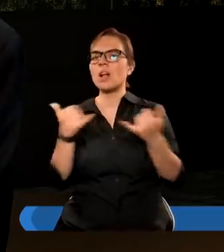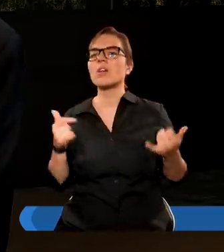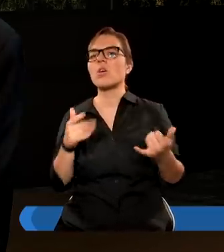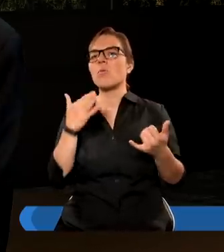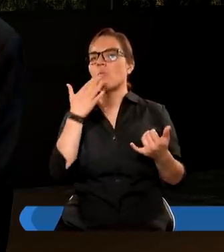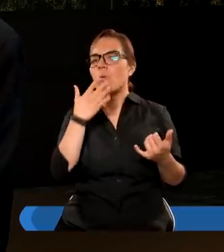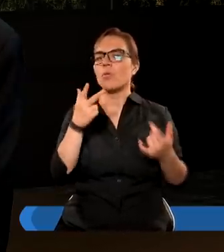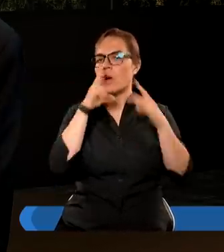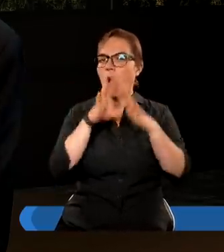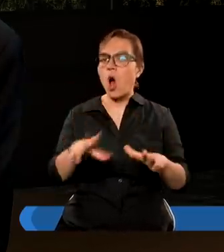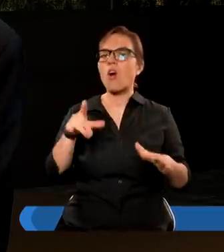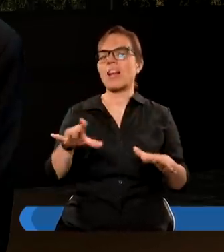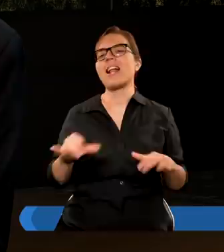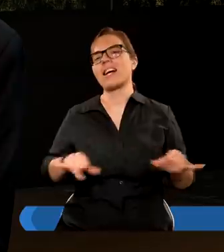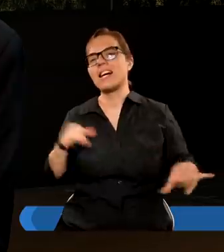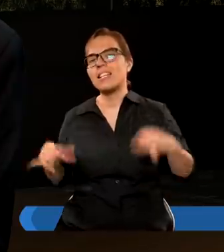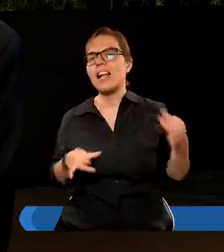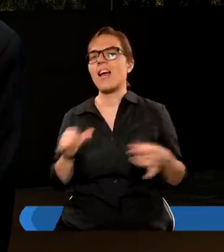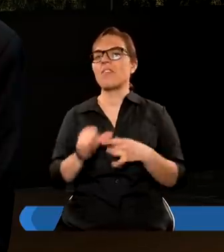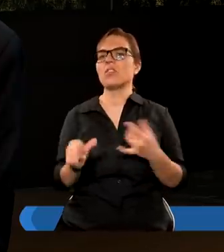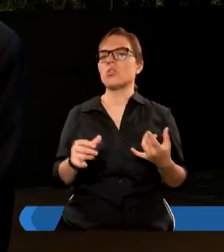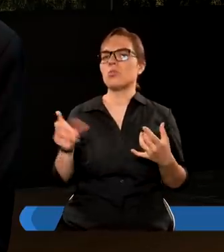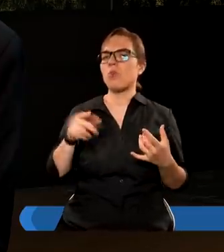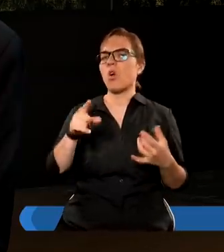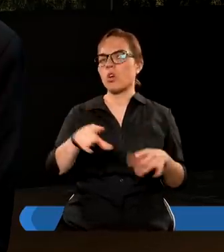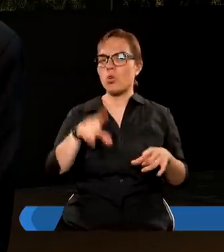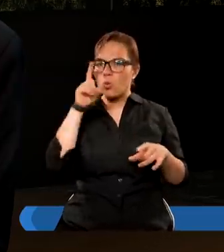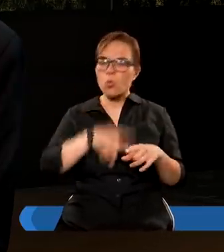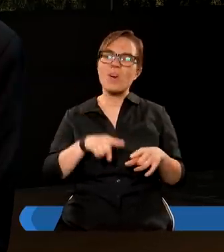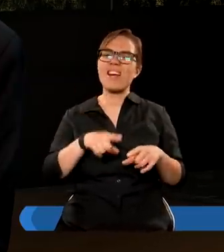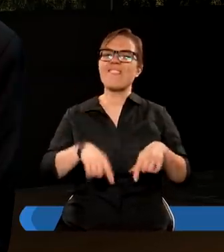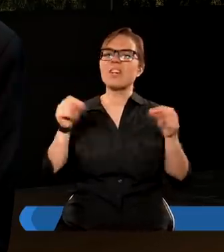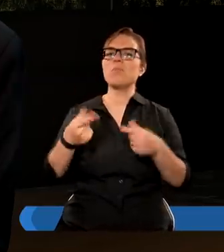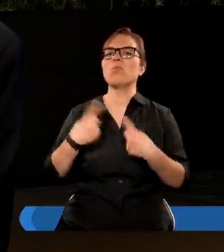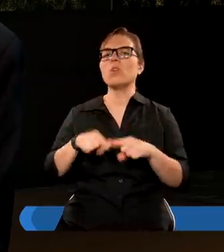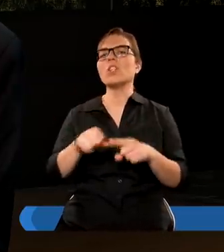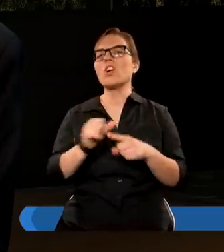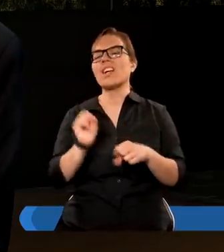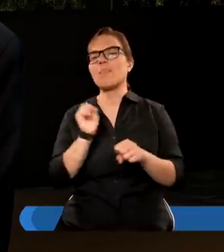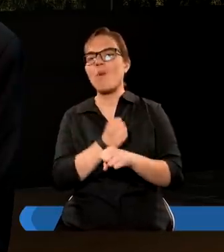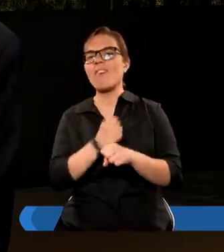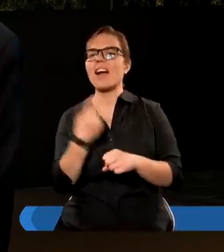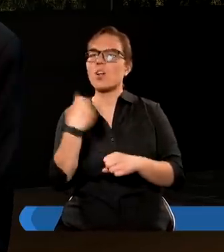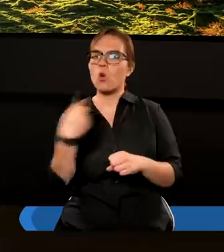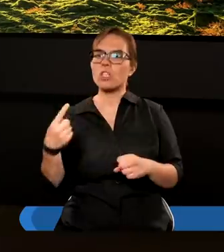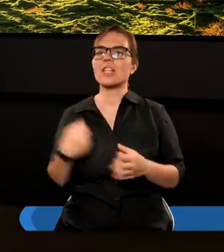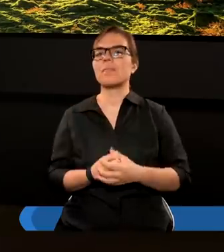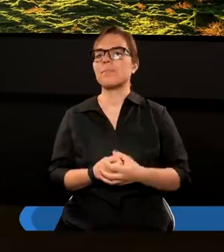będę mu kazał się okazać mój gniew, bo złego wyboru dokonaliście i to jest bardzo poważne ostrzeżenie.